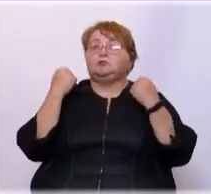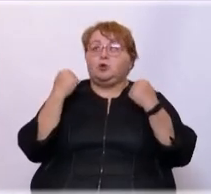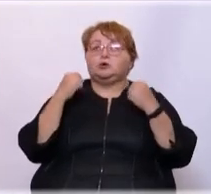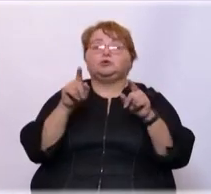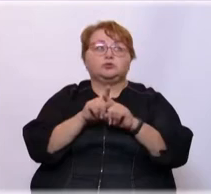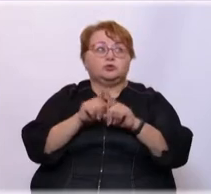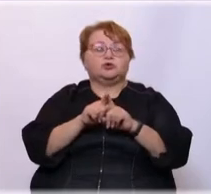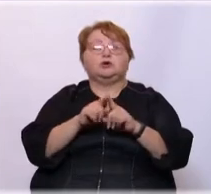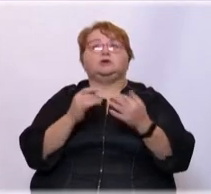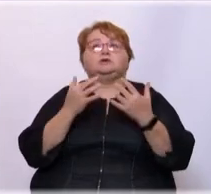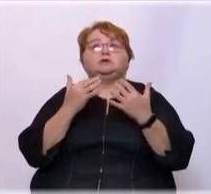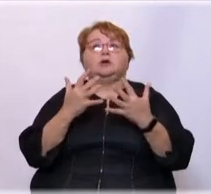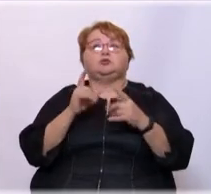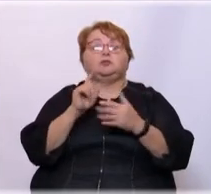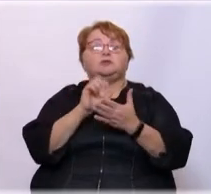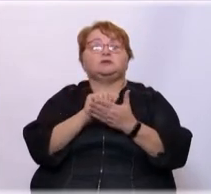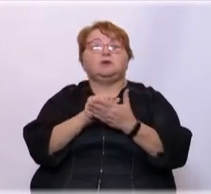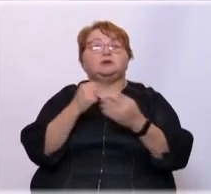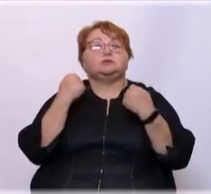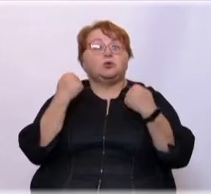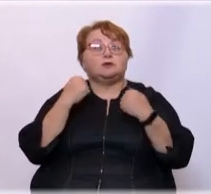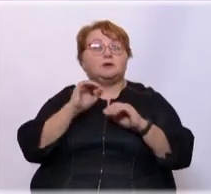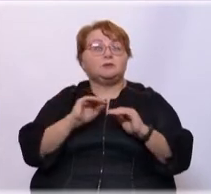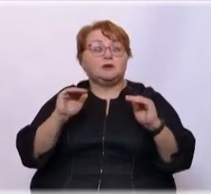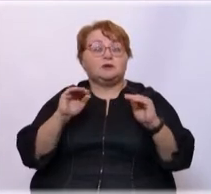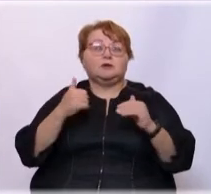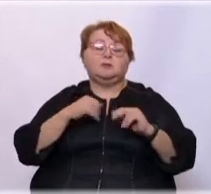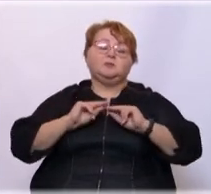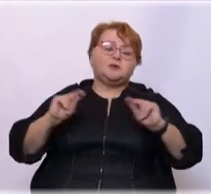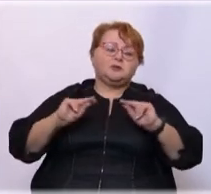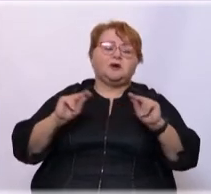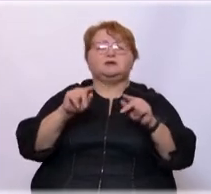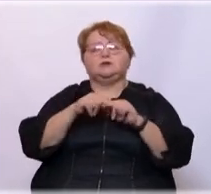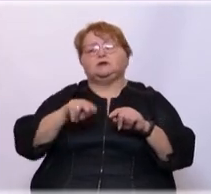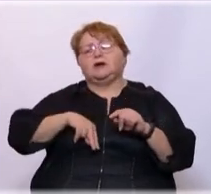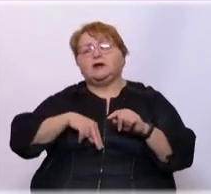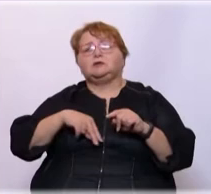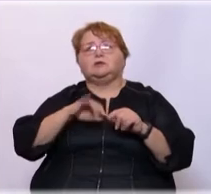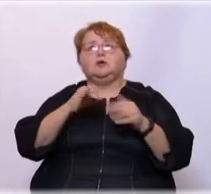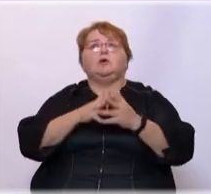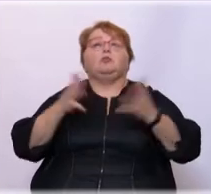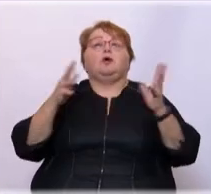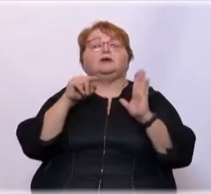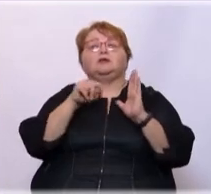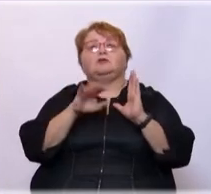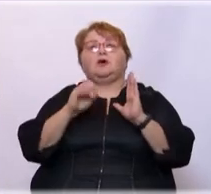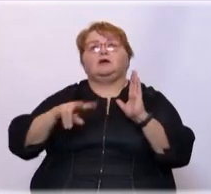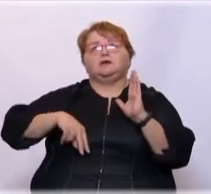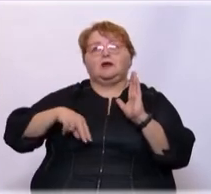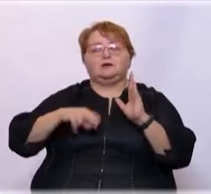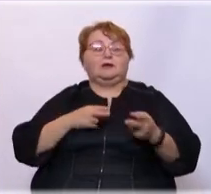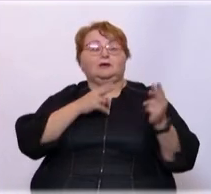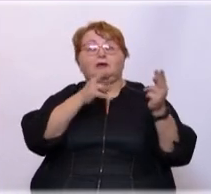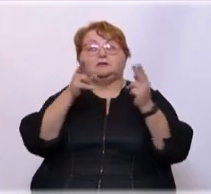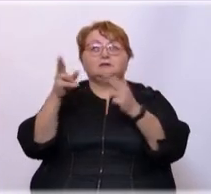требовали, чтобы занимались спортом ребятам, преподавателем, там, в самом деле, директором. Более того, как директор ездил